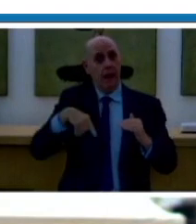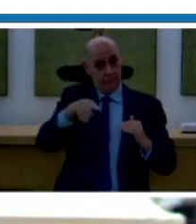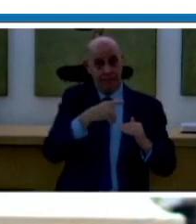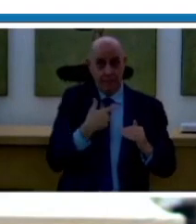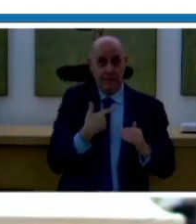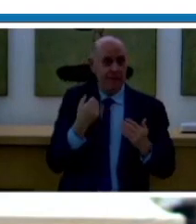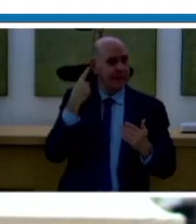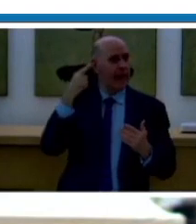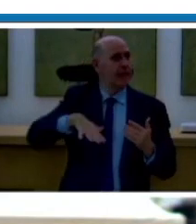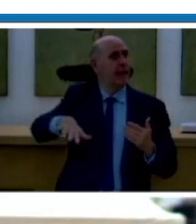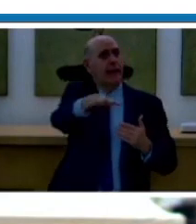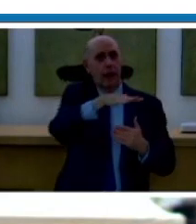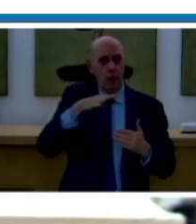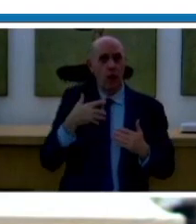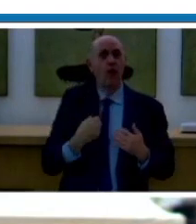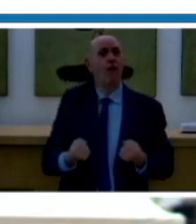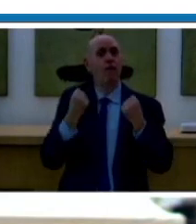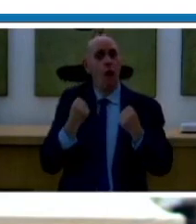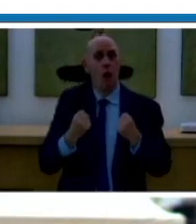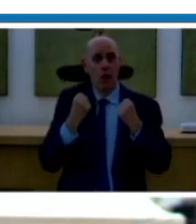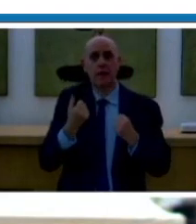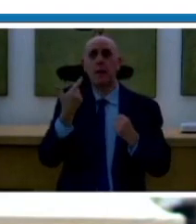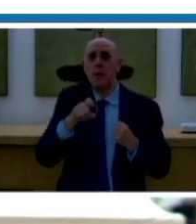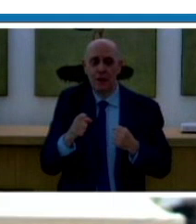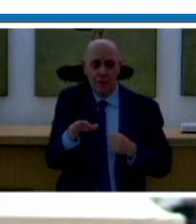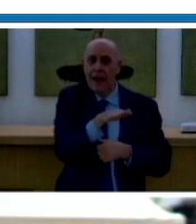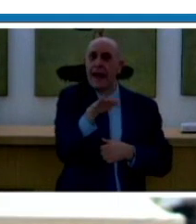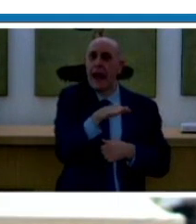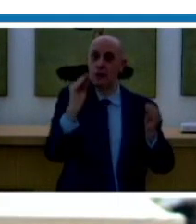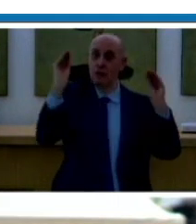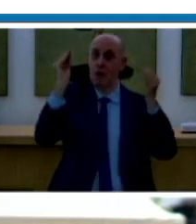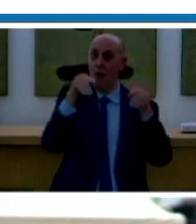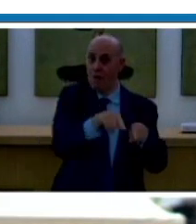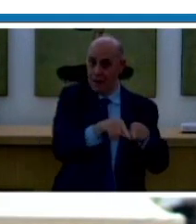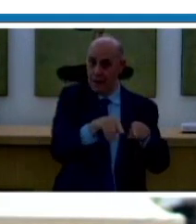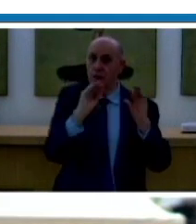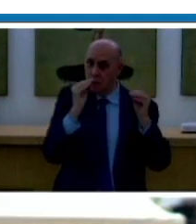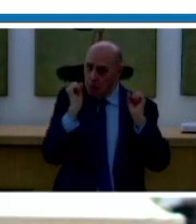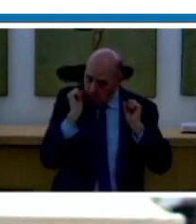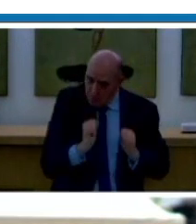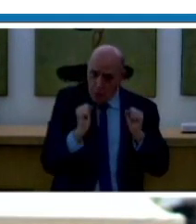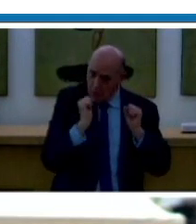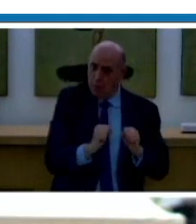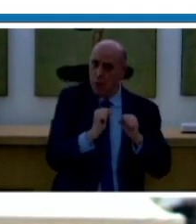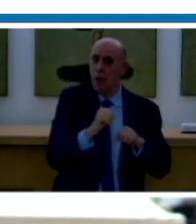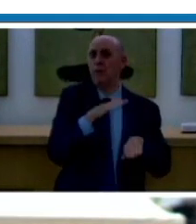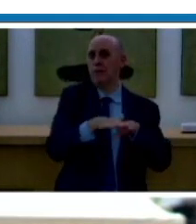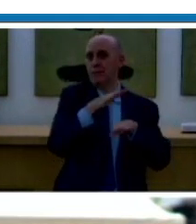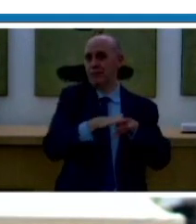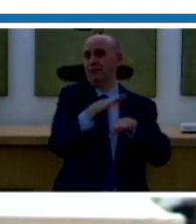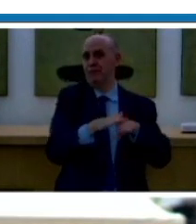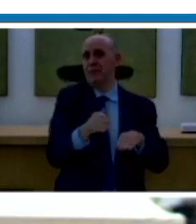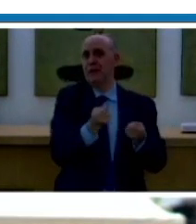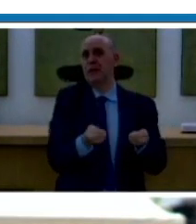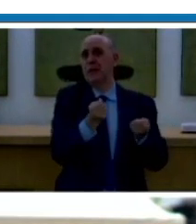territorio nel chiedere un supporto affinché i ragazzi, anche molto giovani, possano praticare sport seppure alle prese